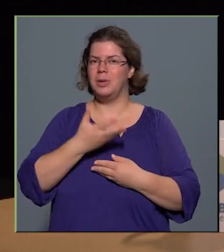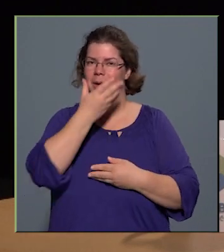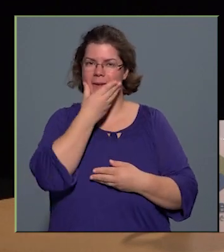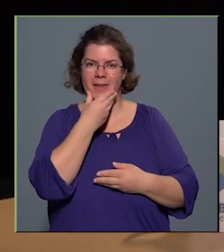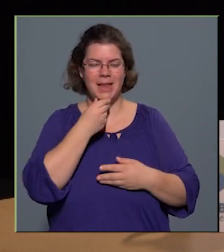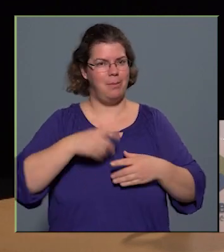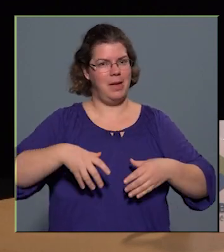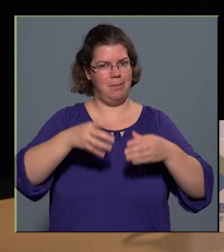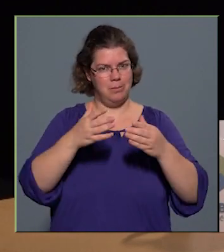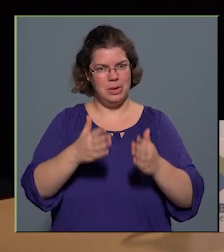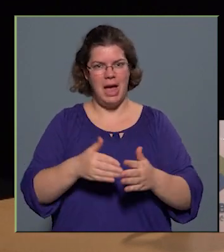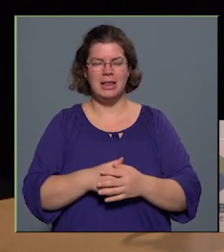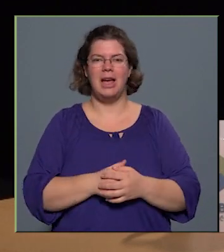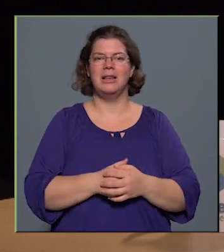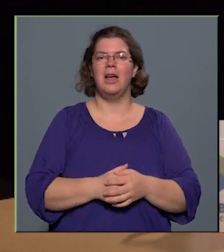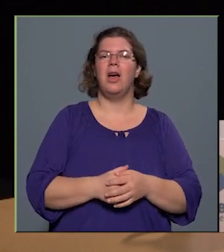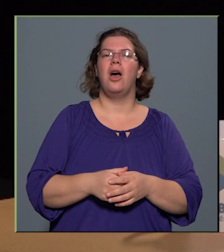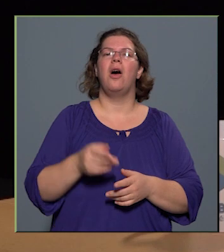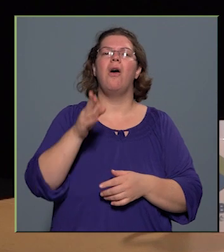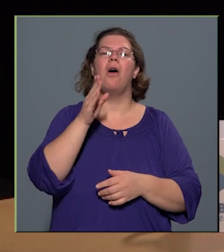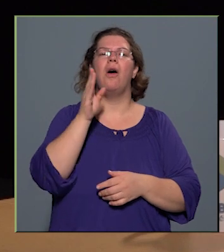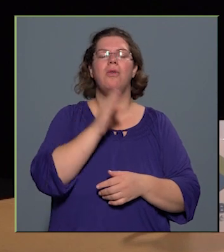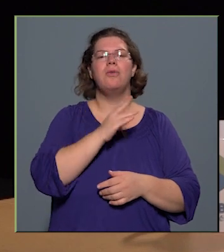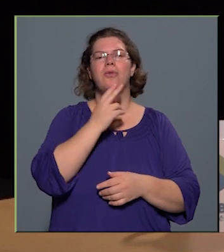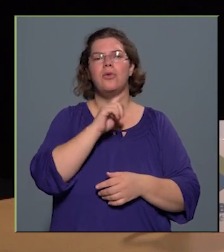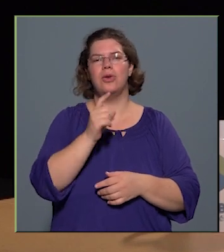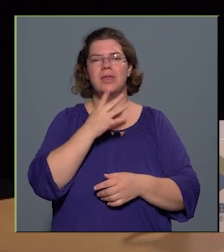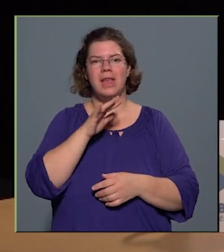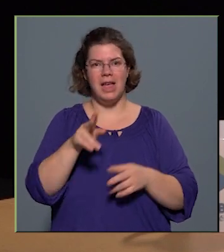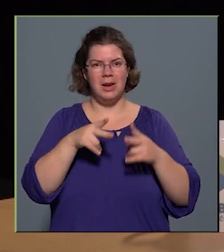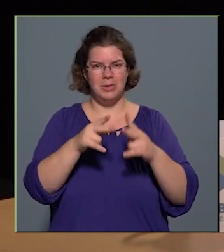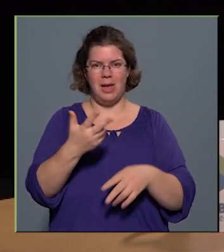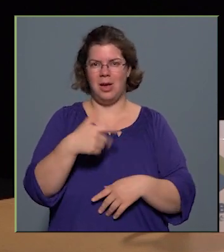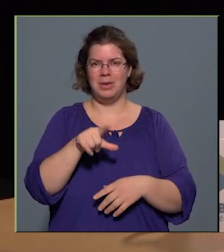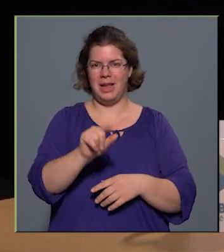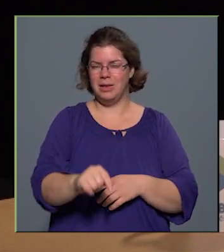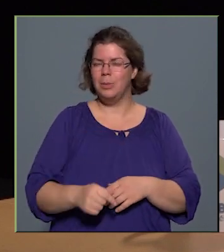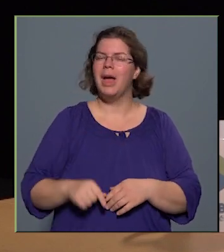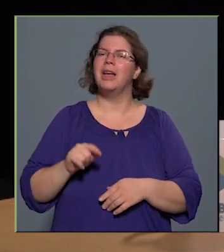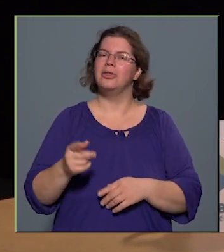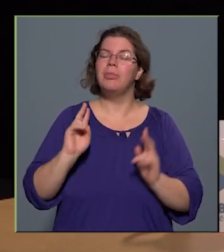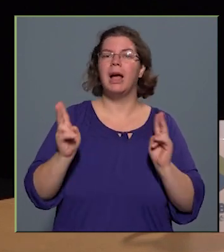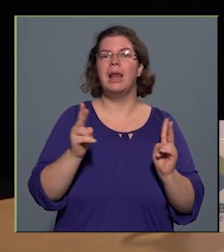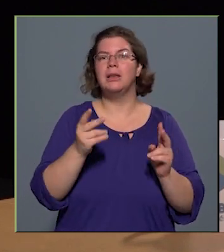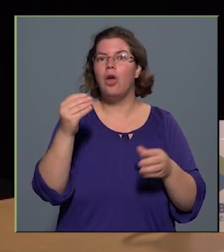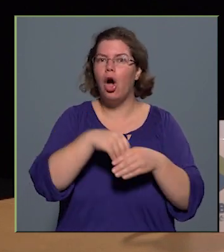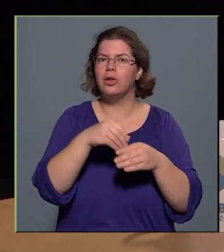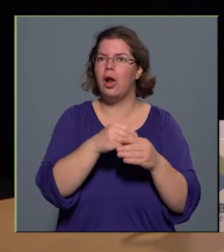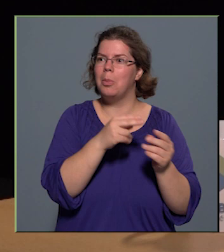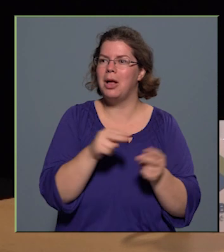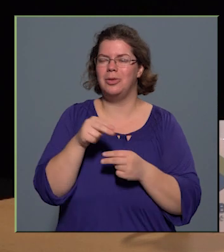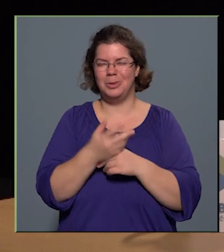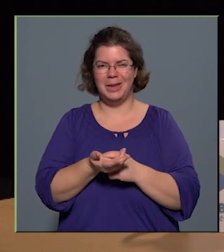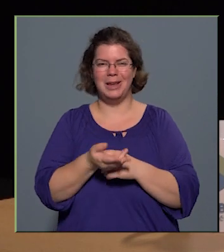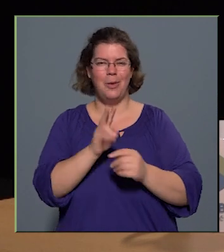épületet, a Füzér utca 32-be, na de azt meg kellett örteni tartalommal. És az, hogy az, hogy alakult